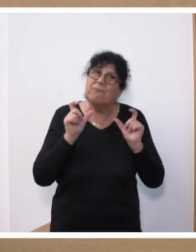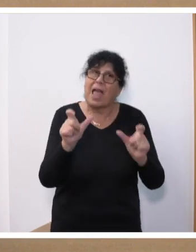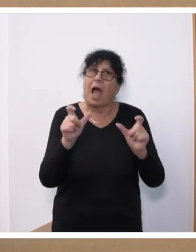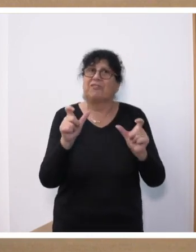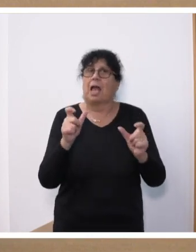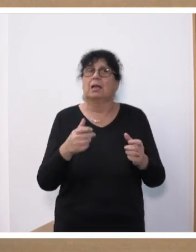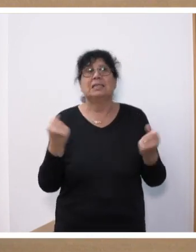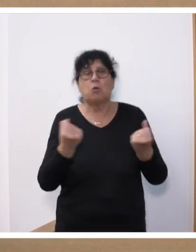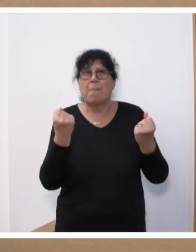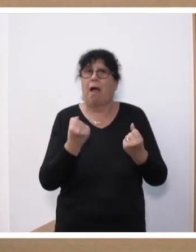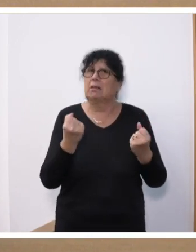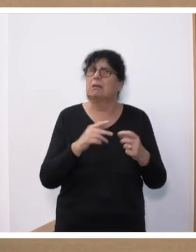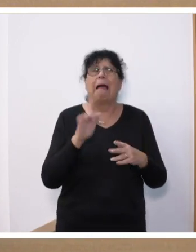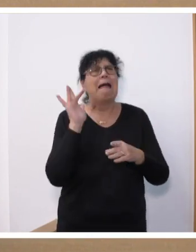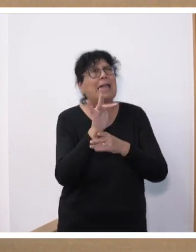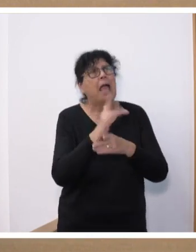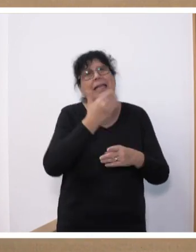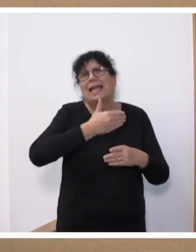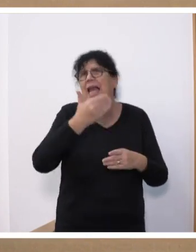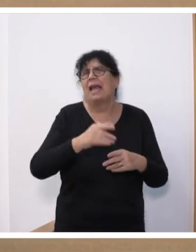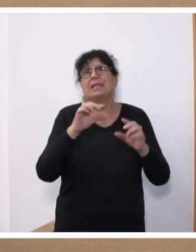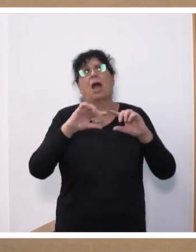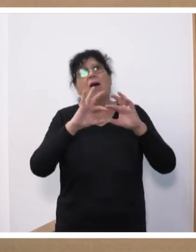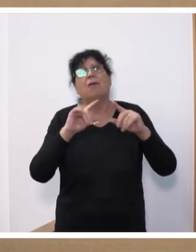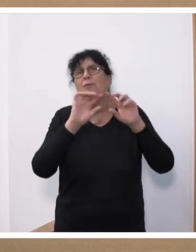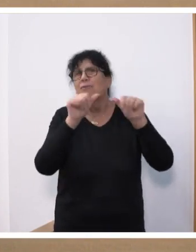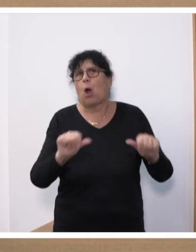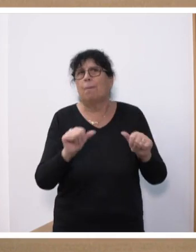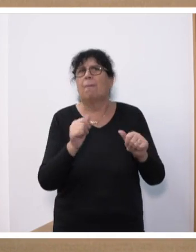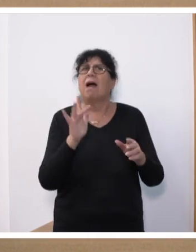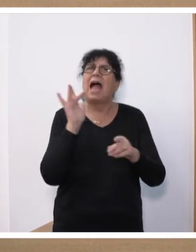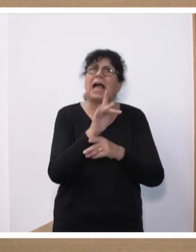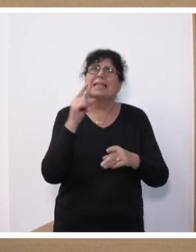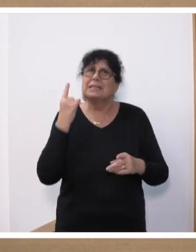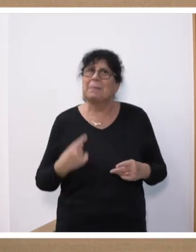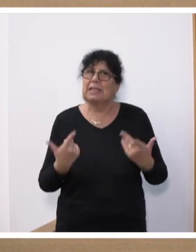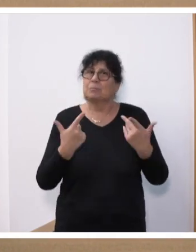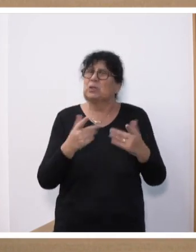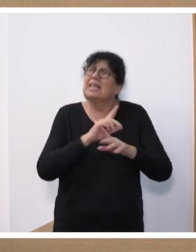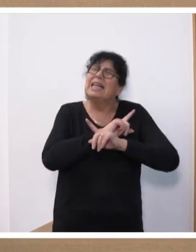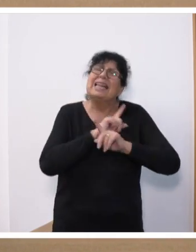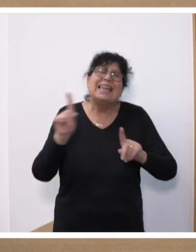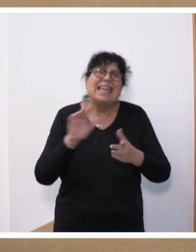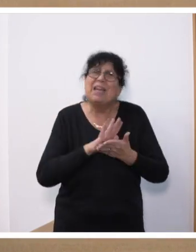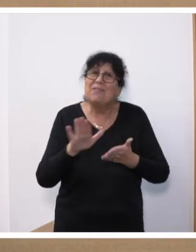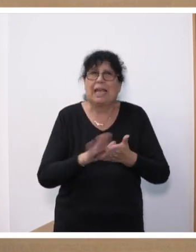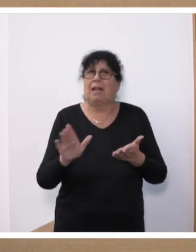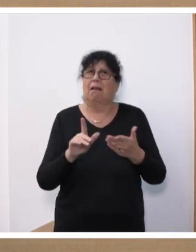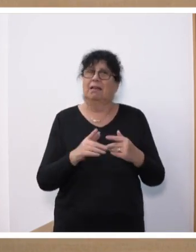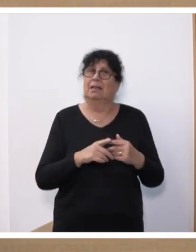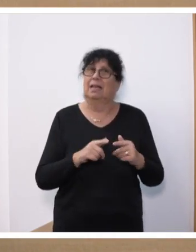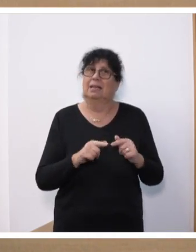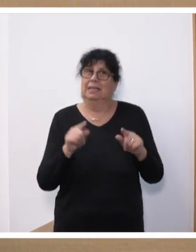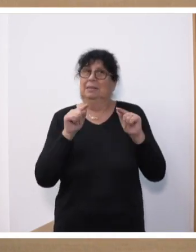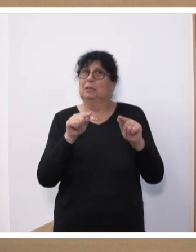jede Form von Antisemitismus, damit nie wieder keine Floskel